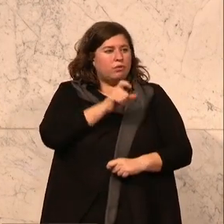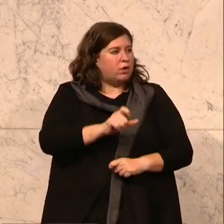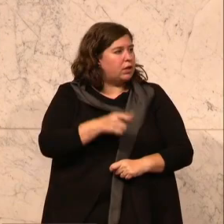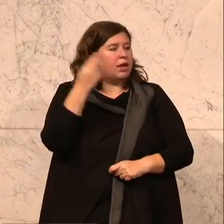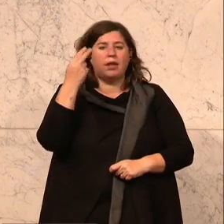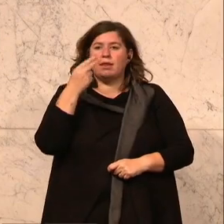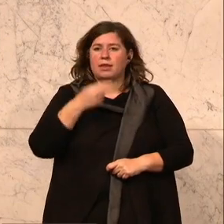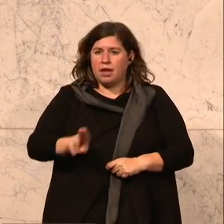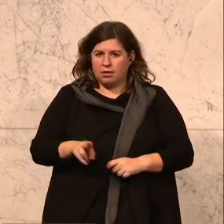Das ist nicht der Fall. uns bei Ihnen.s